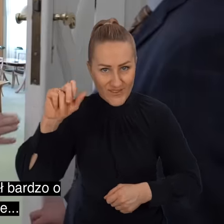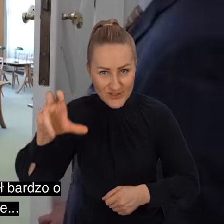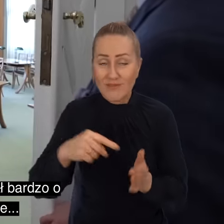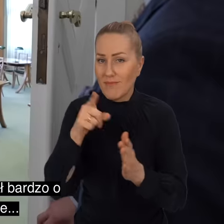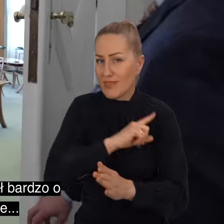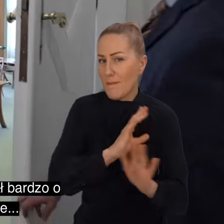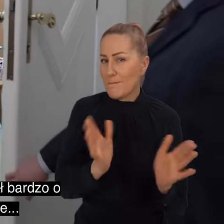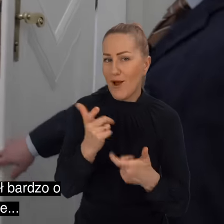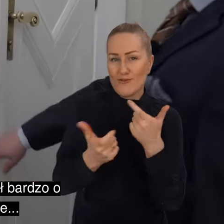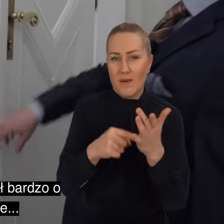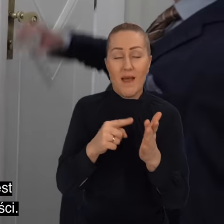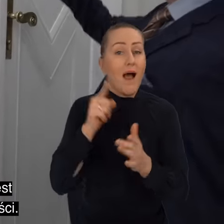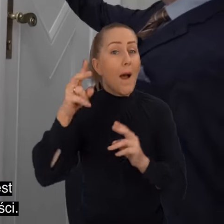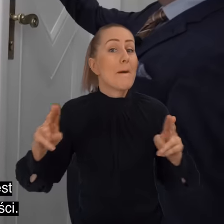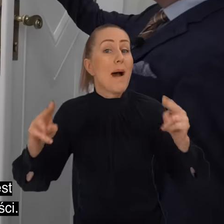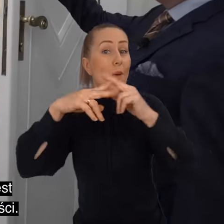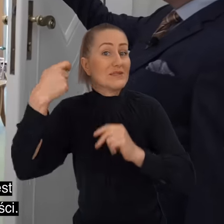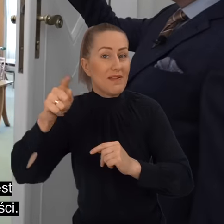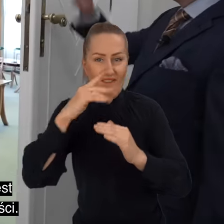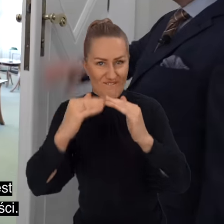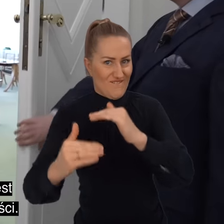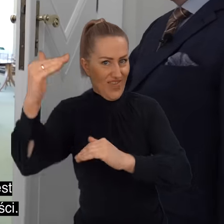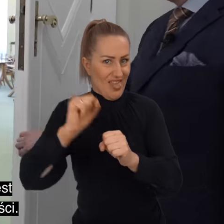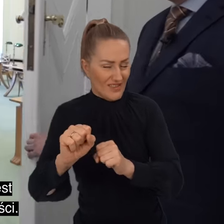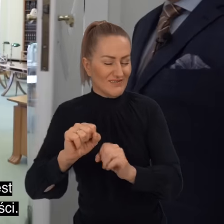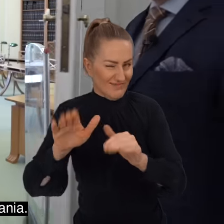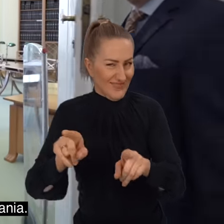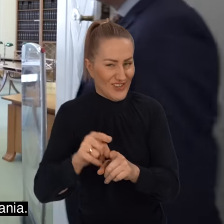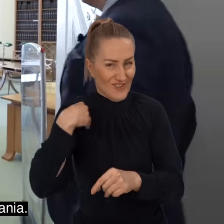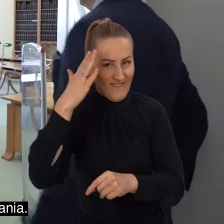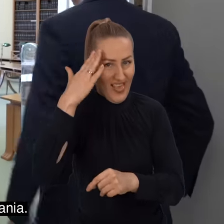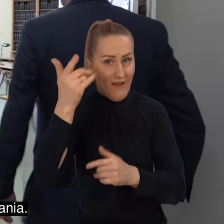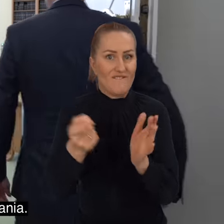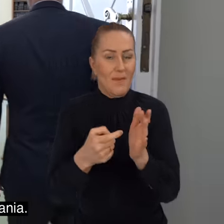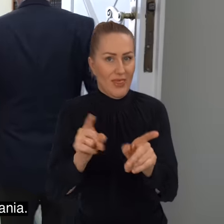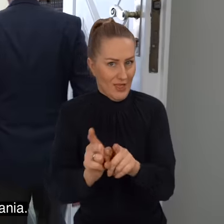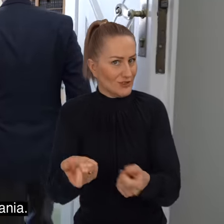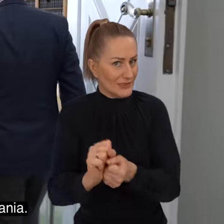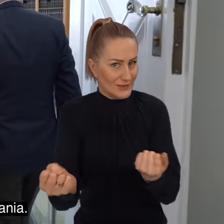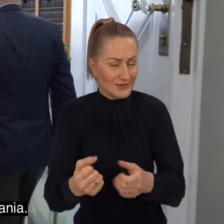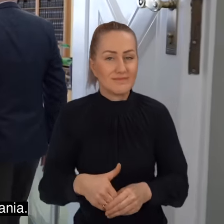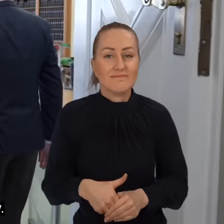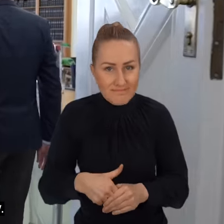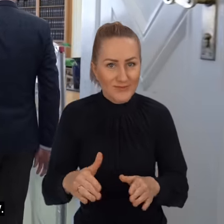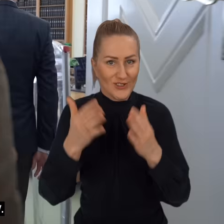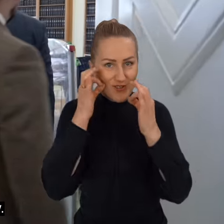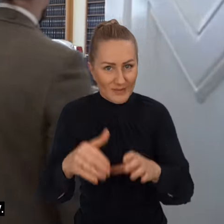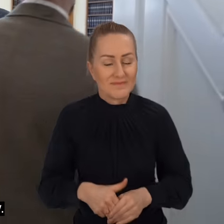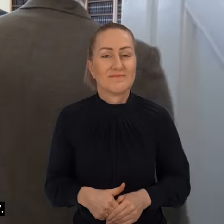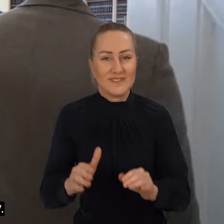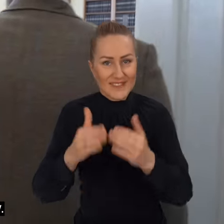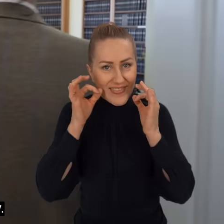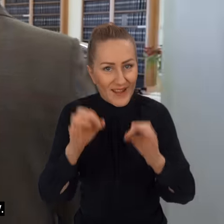całe pomieszczenie... prezydenckim jest mniej więcej na tej wysokości. Tak, to też stawia pewne wymagania. Dzień dobry.